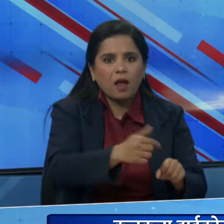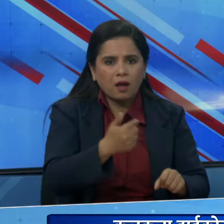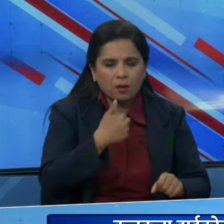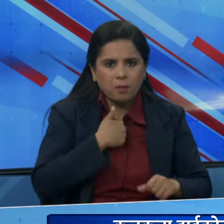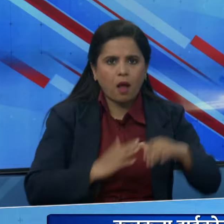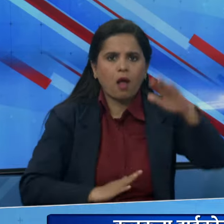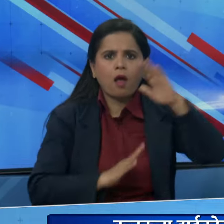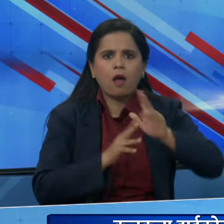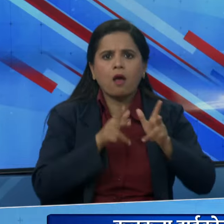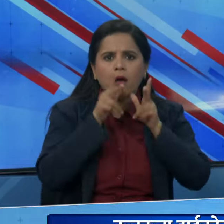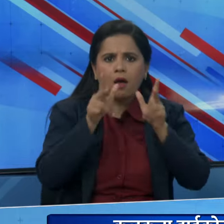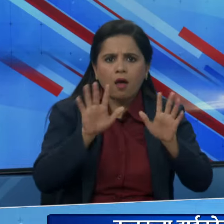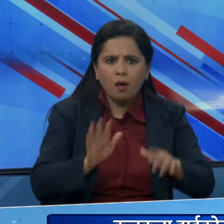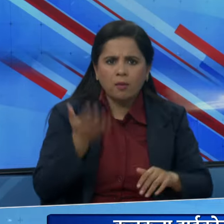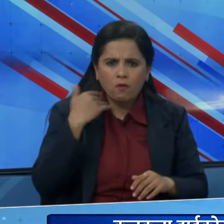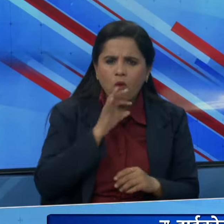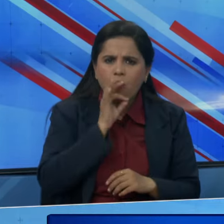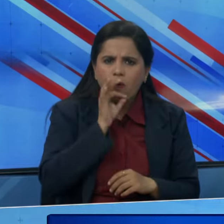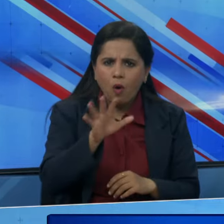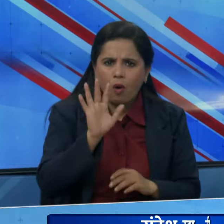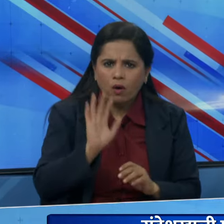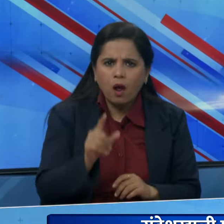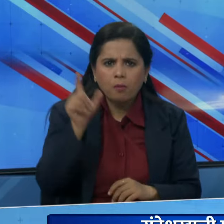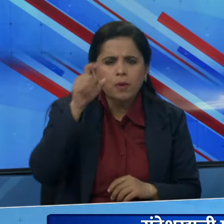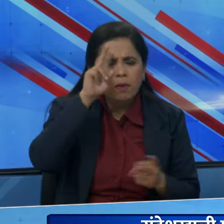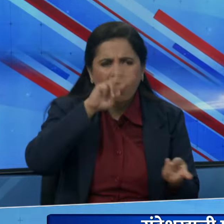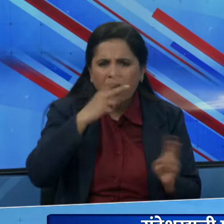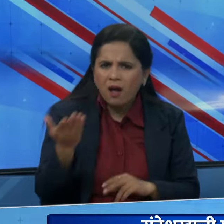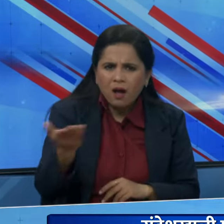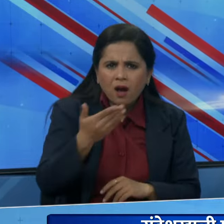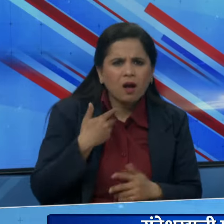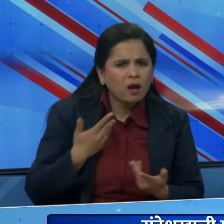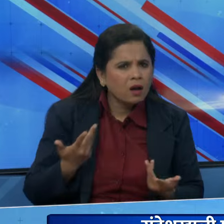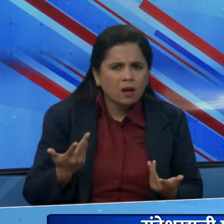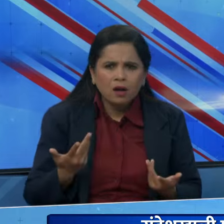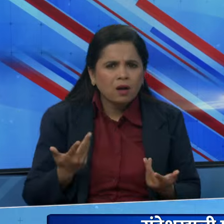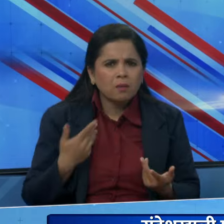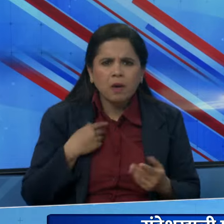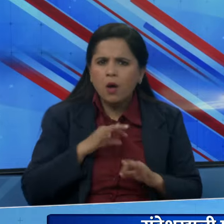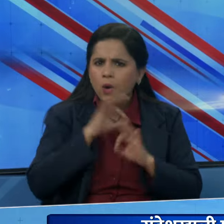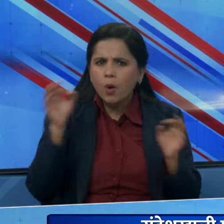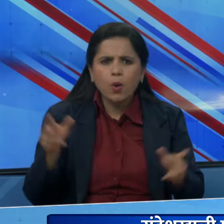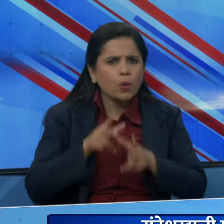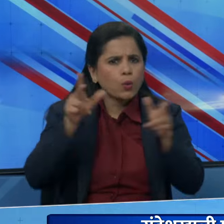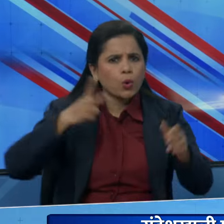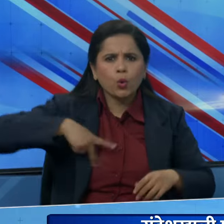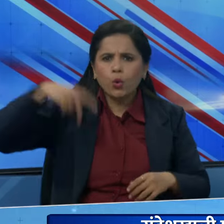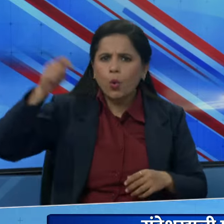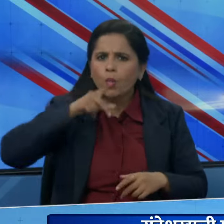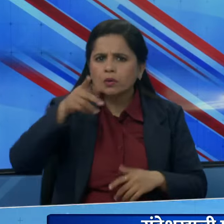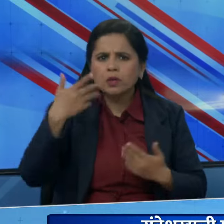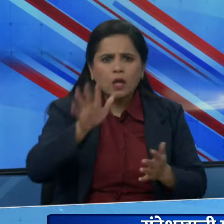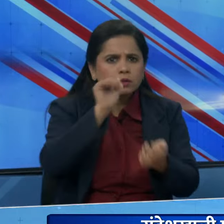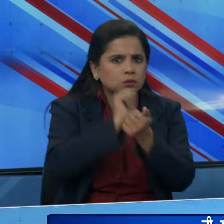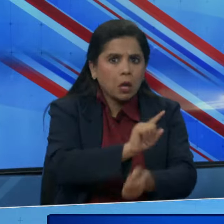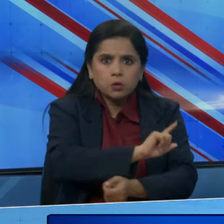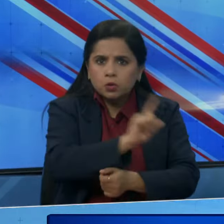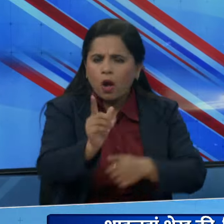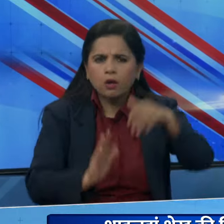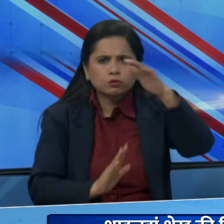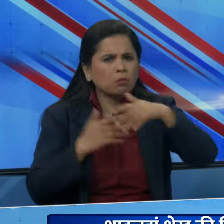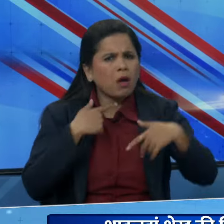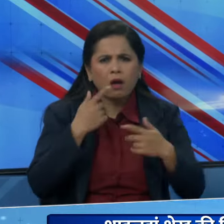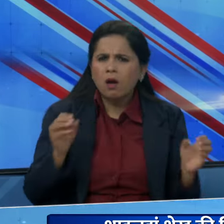रोक लगाने का अंत्रिम आदेश दिया गया है जबकि इस तरह की कोई भी रोक नहीं लगाई गई है